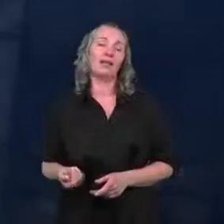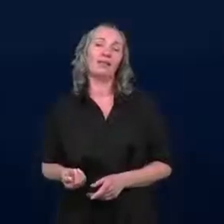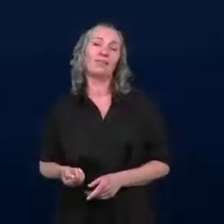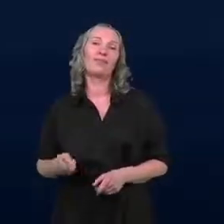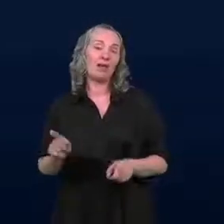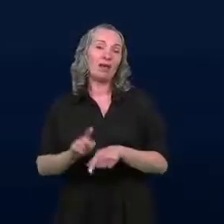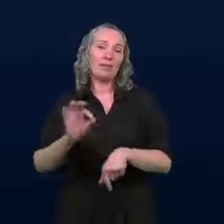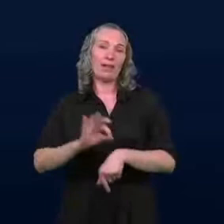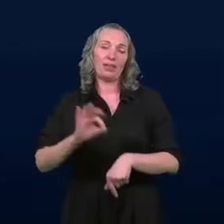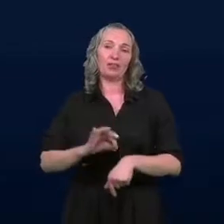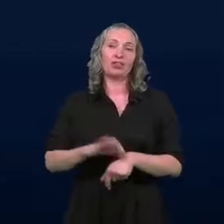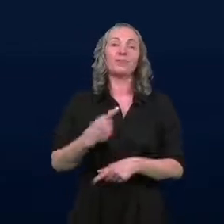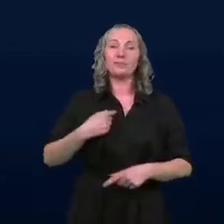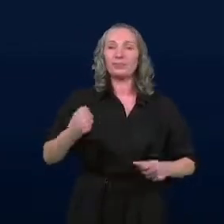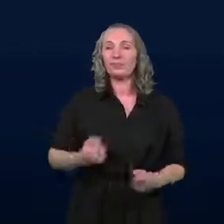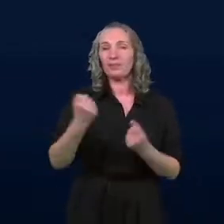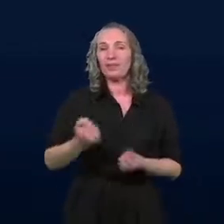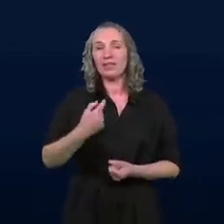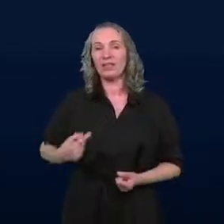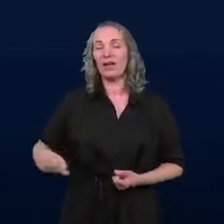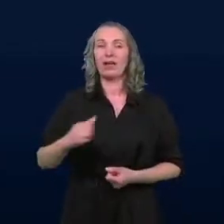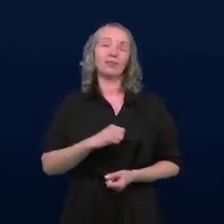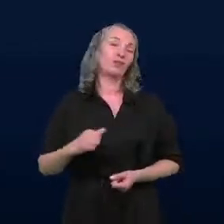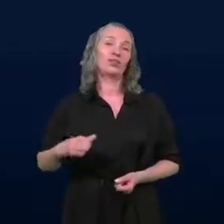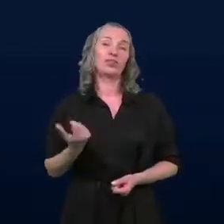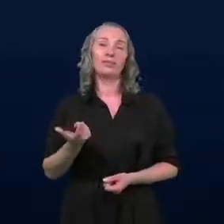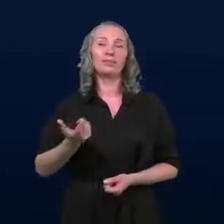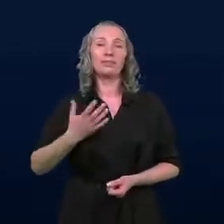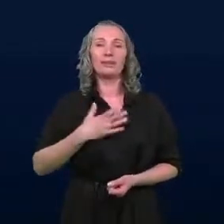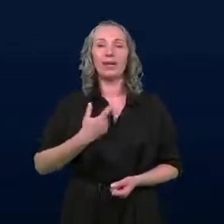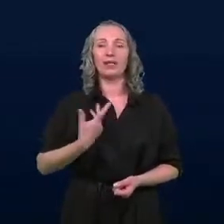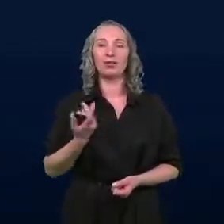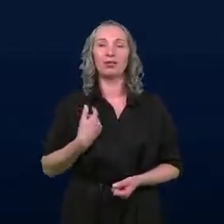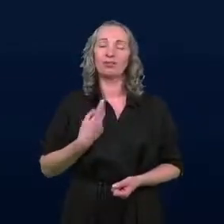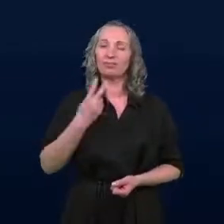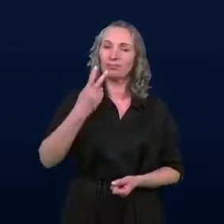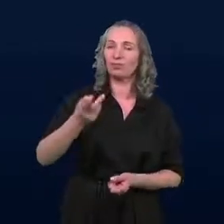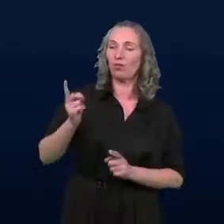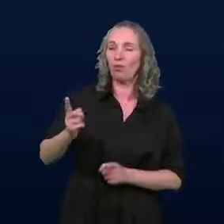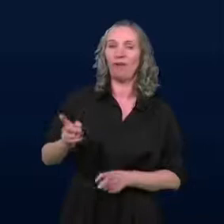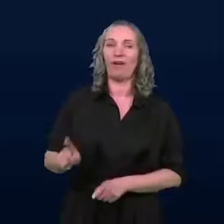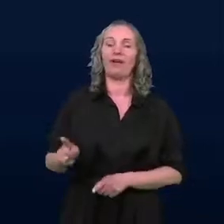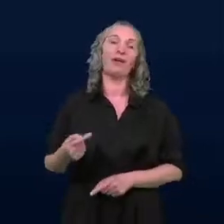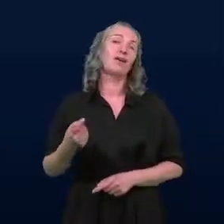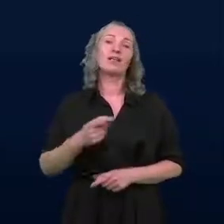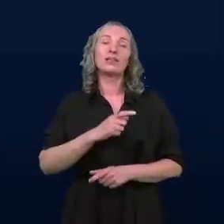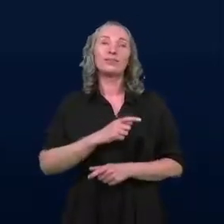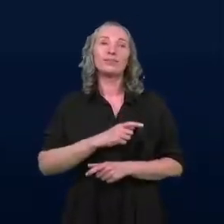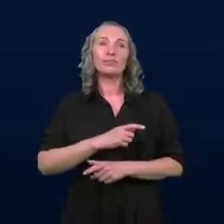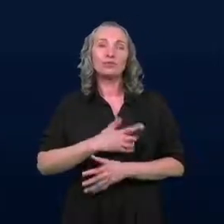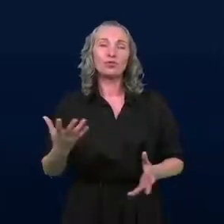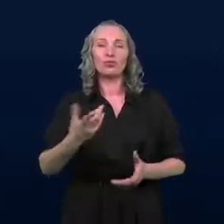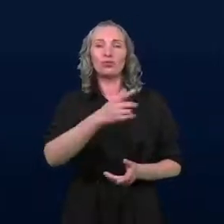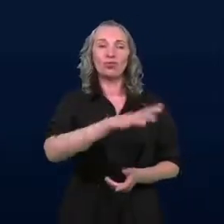medyczna. Także staramy się rzeczywiście tutaj, mając na uwadze, że często te środowiska